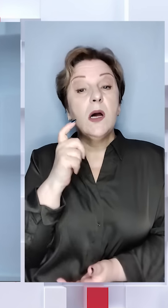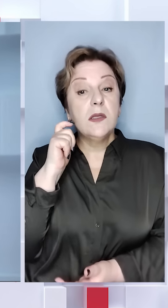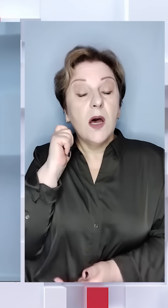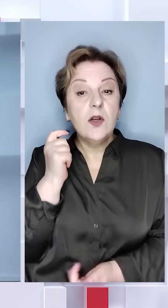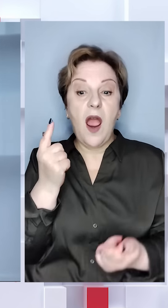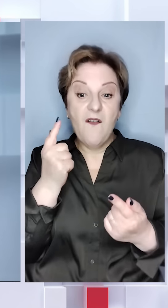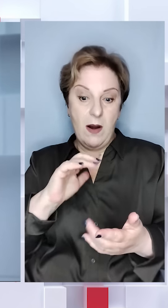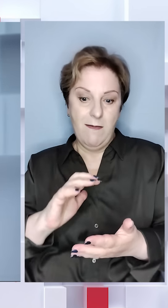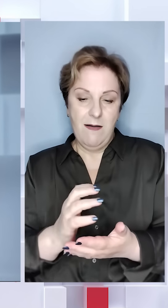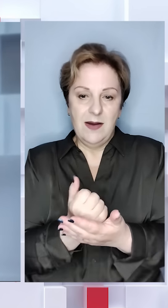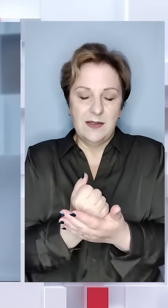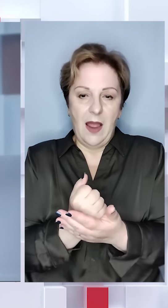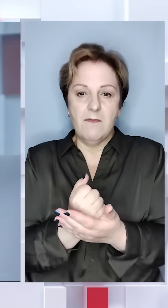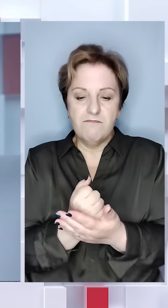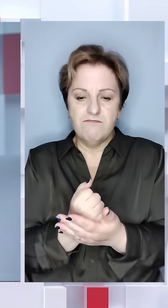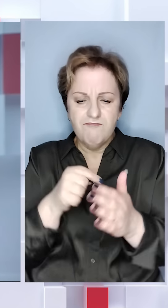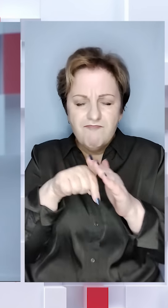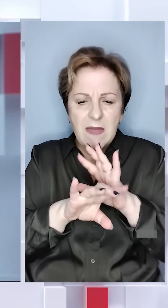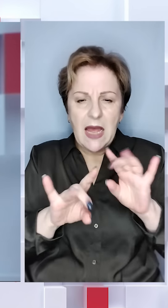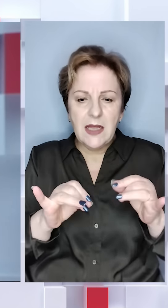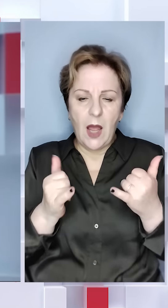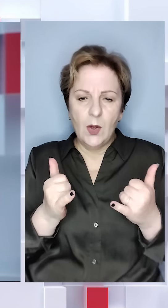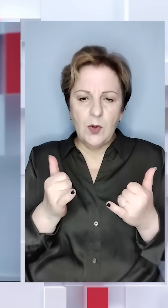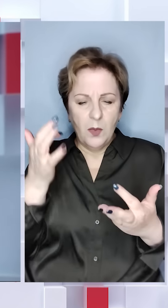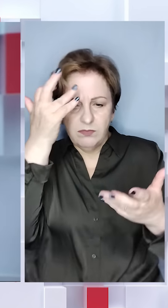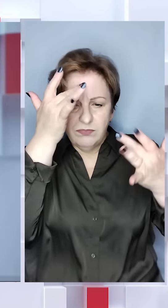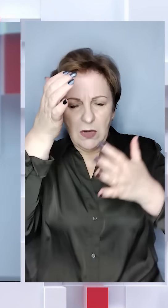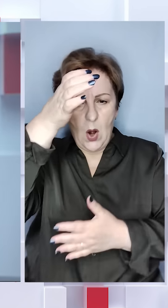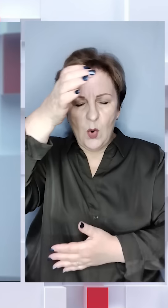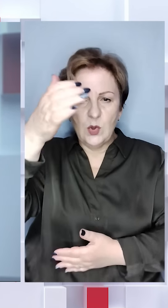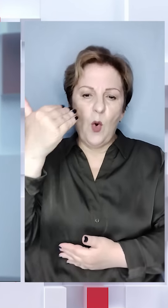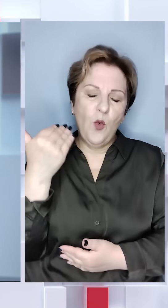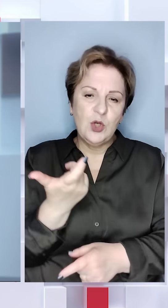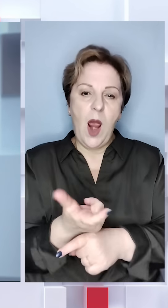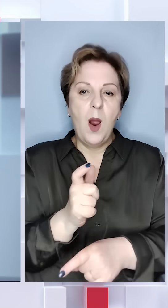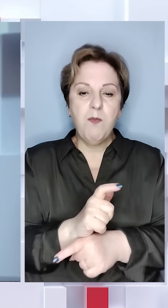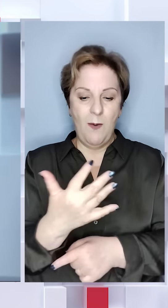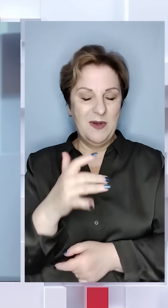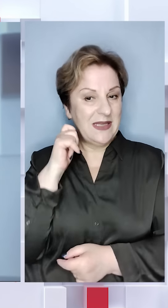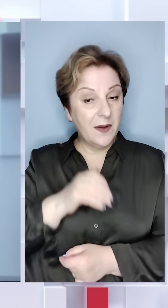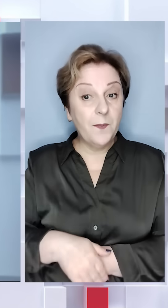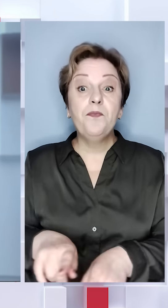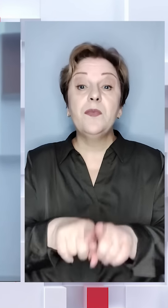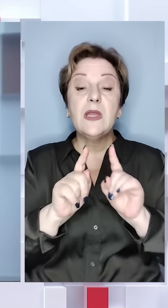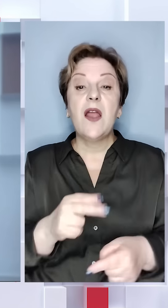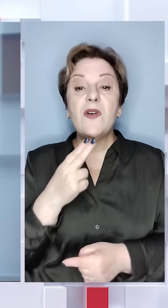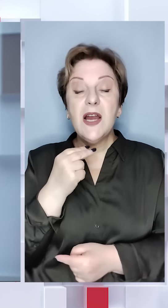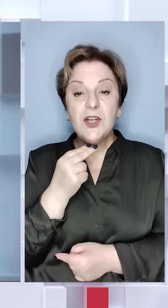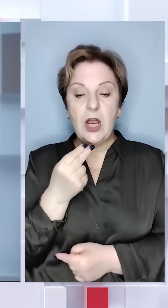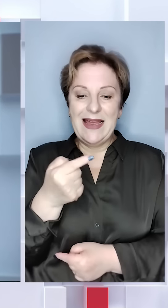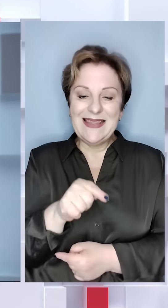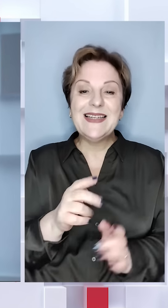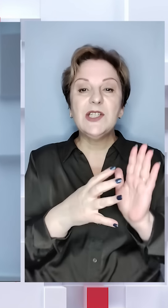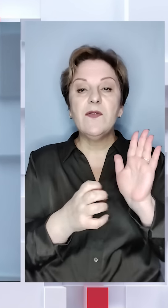роки великої знахідки над трактуванням, якої досі б'ються науковці вже понад півстоліття. Також у червні,